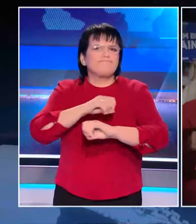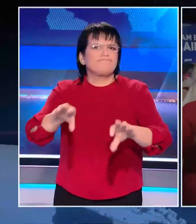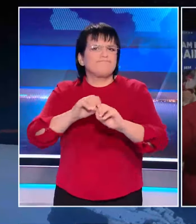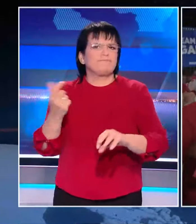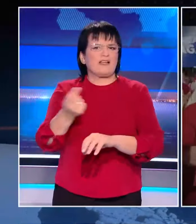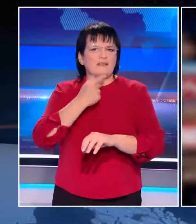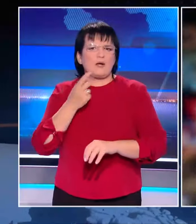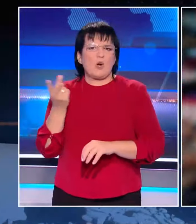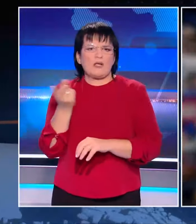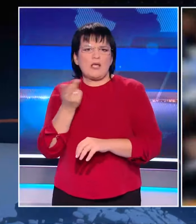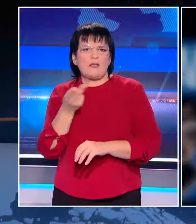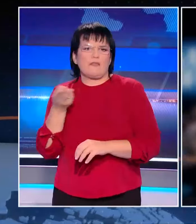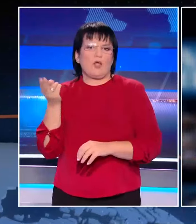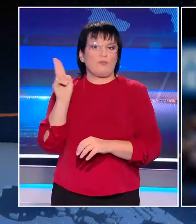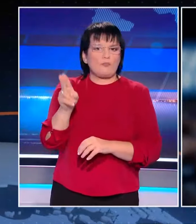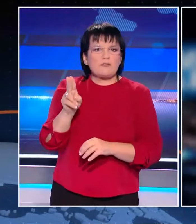υποψήφοι κορυφών τους εξατήσεων.